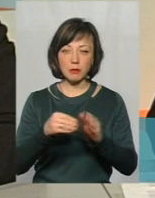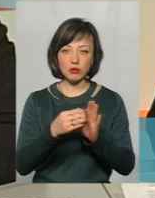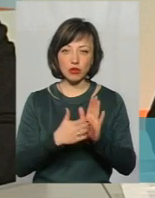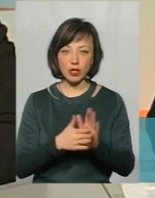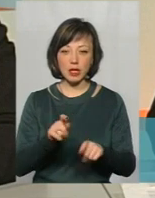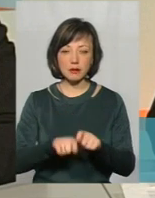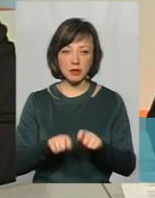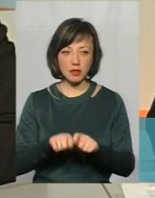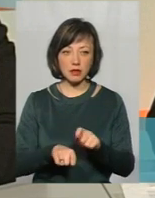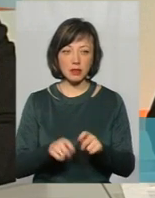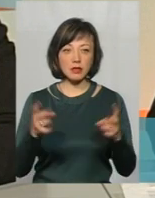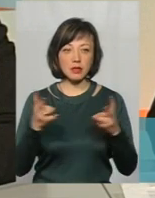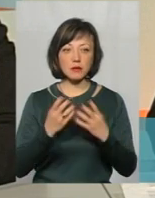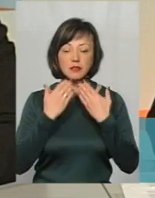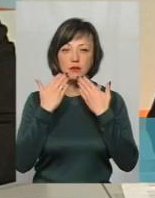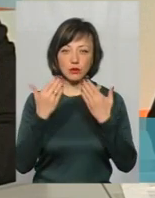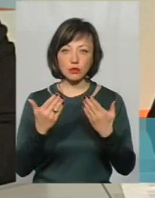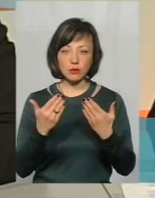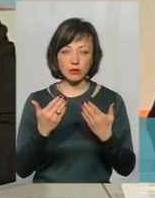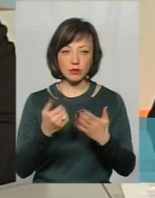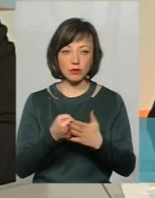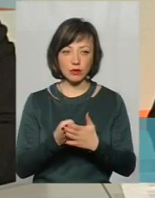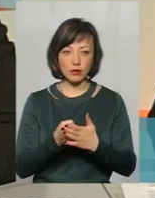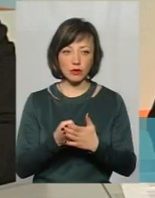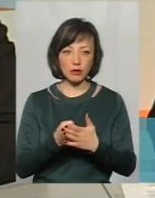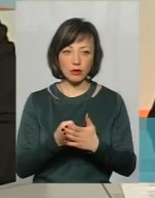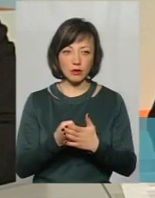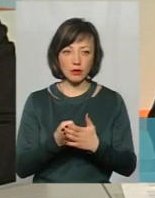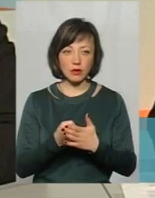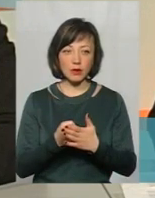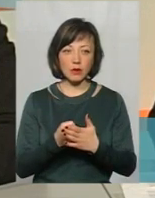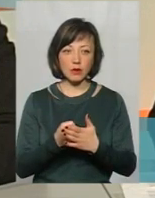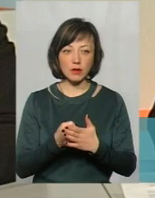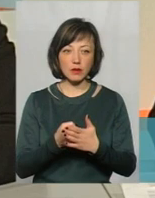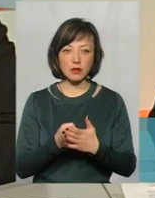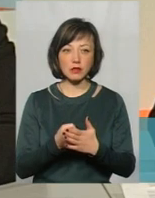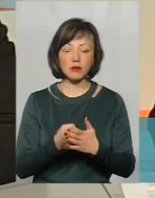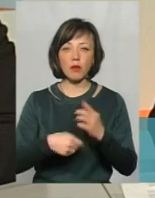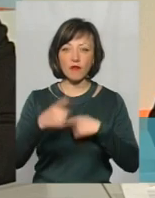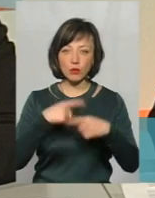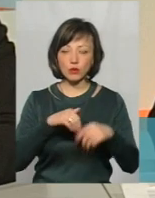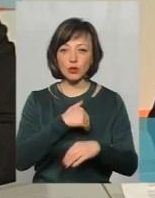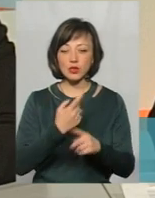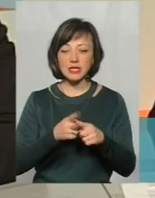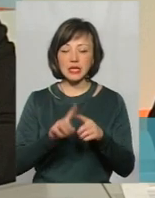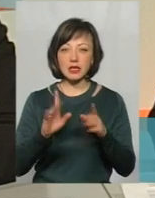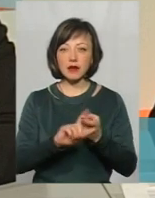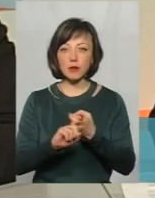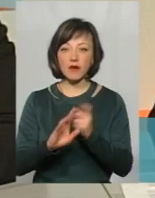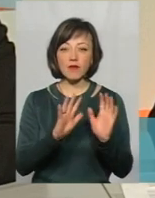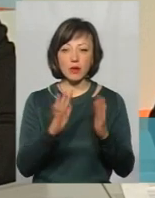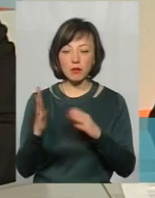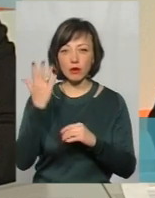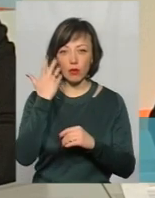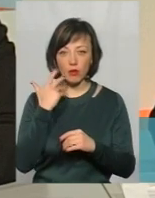слід вернутися, звичайно, до основи і говорити про те, що це буде стосуватися тільки тих випадків,